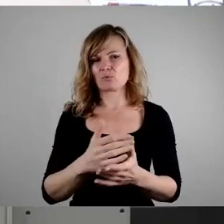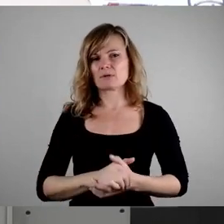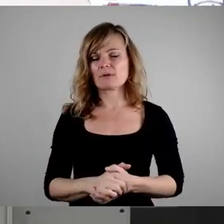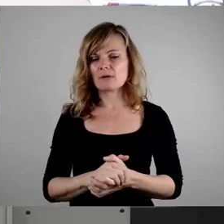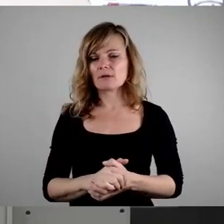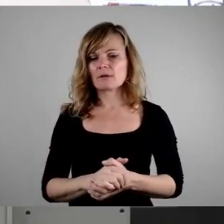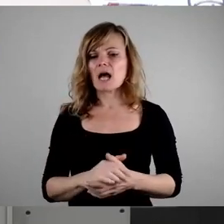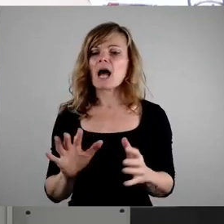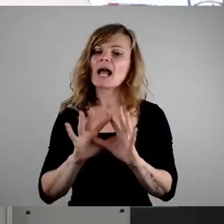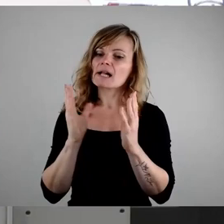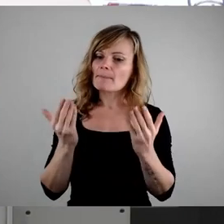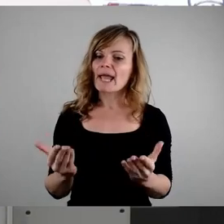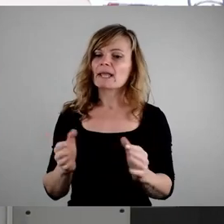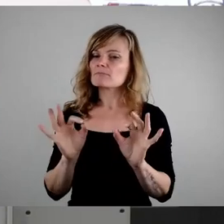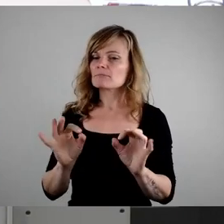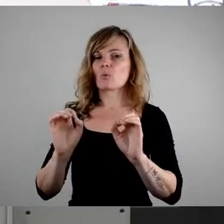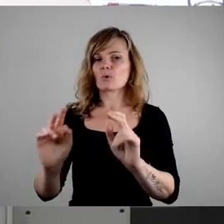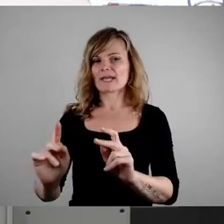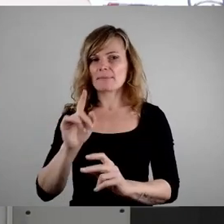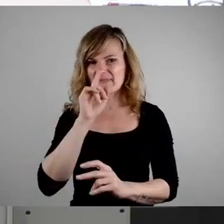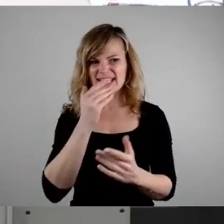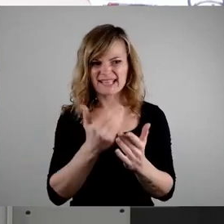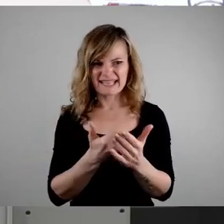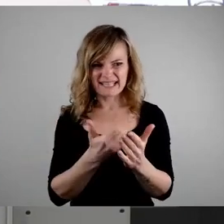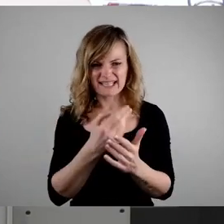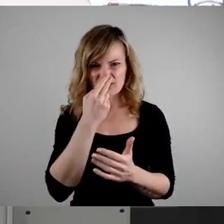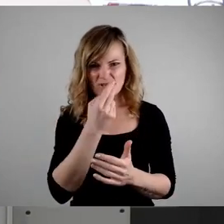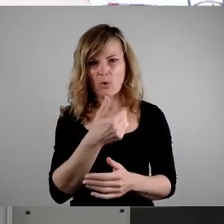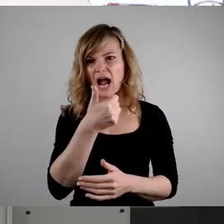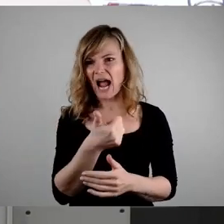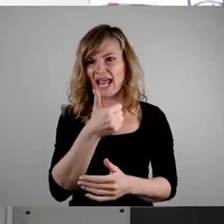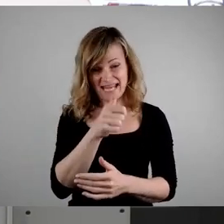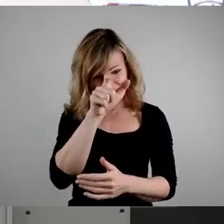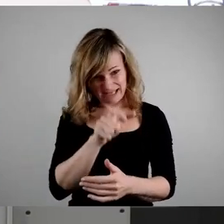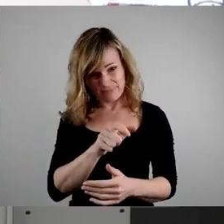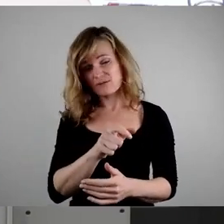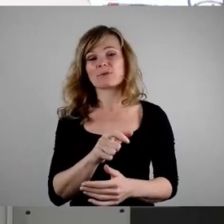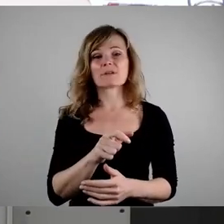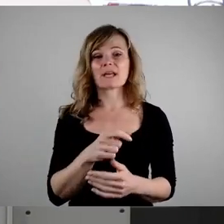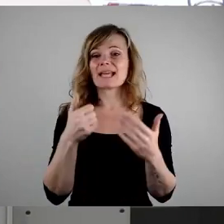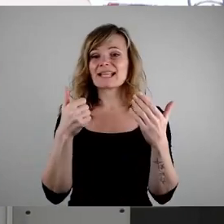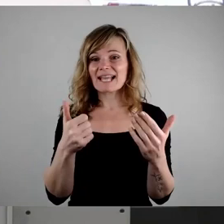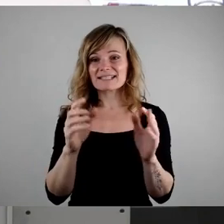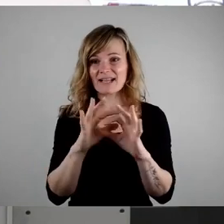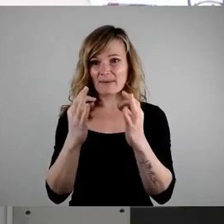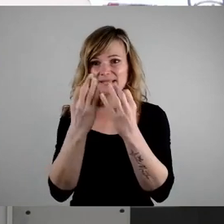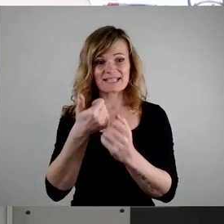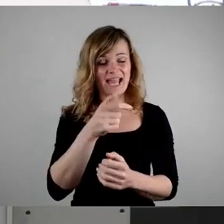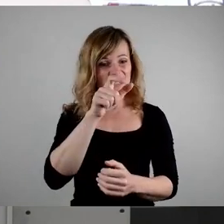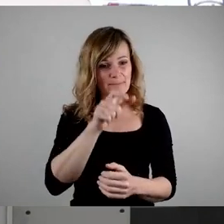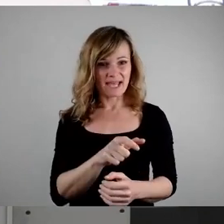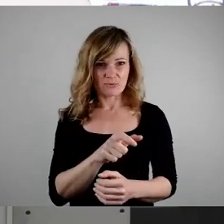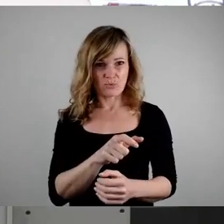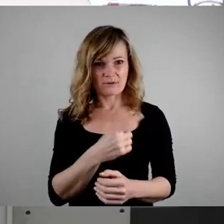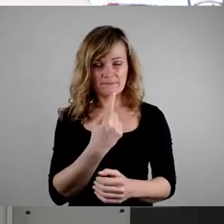auszusetzen. Wenn ich die aber kombiniere mit dieser Tatsache, ein Mieterinnenbeirat in einem Objekt mit sechs Mietparteien, reicht es,